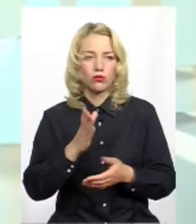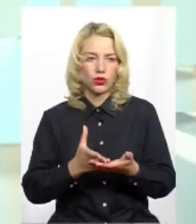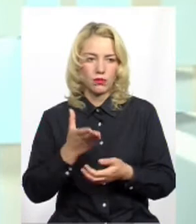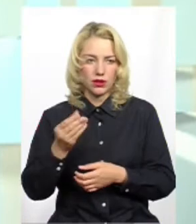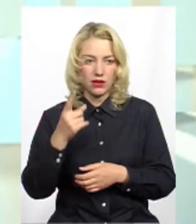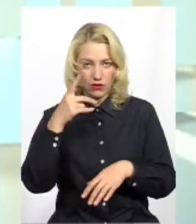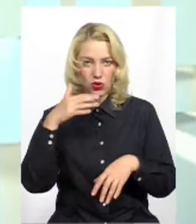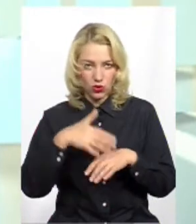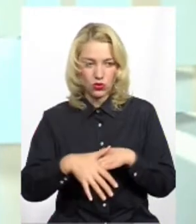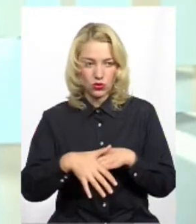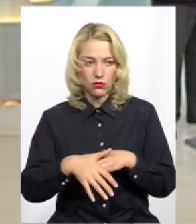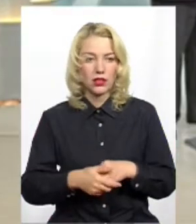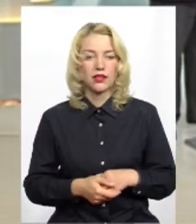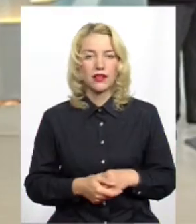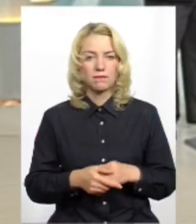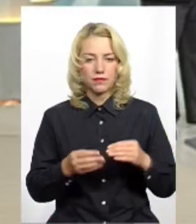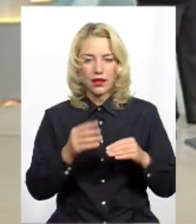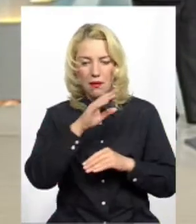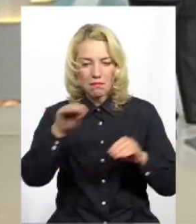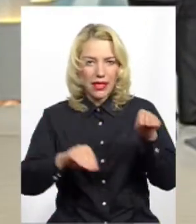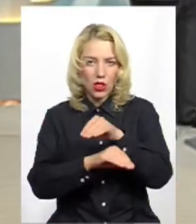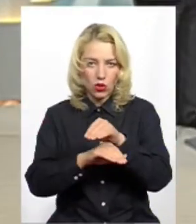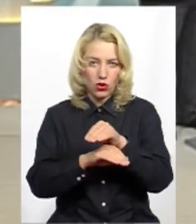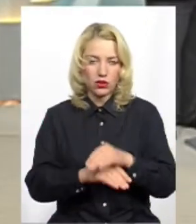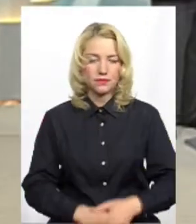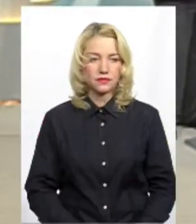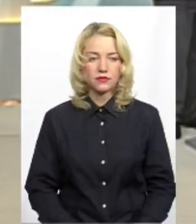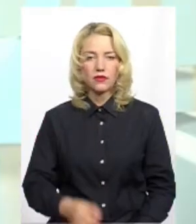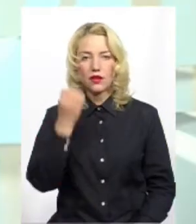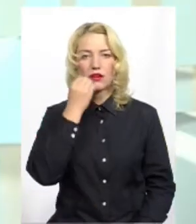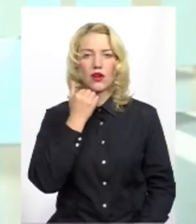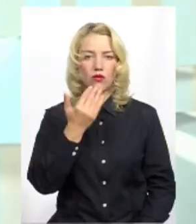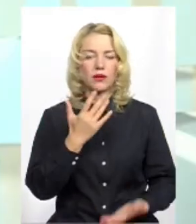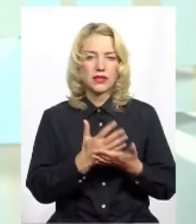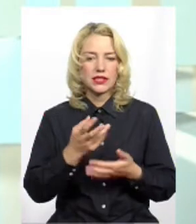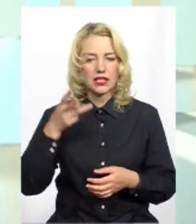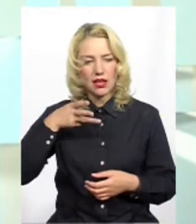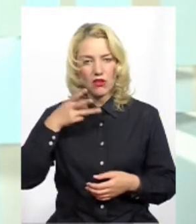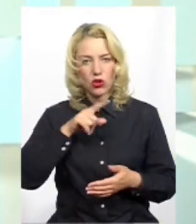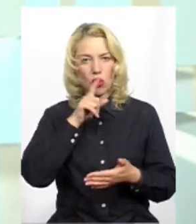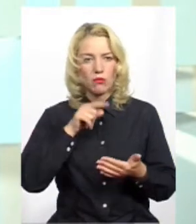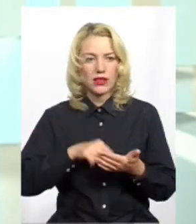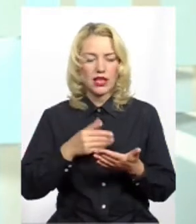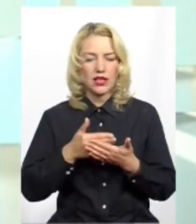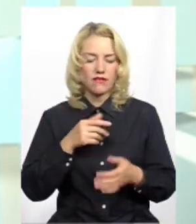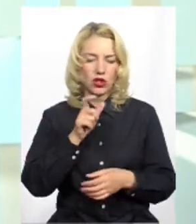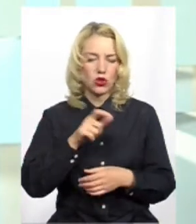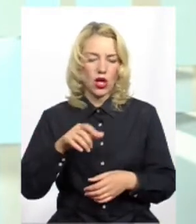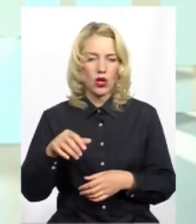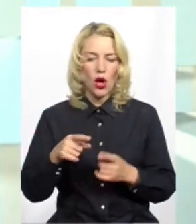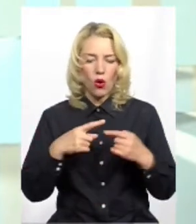Ви розумієте? зрозуміла вашу відповідь. Дякую вам. І маємо записані відеопитання від жителів округу.